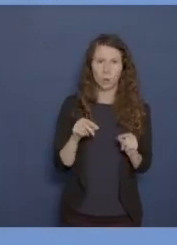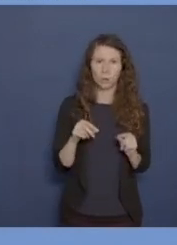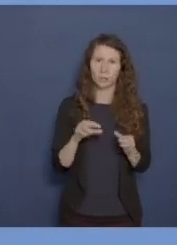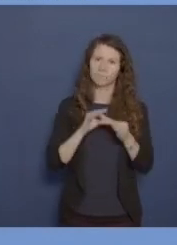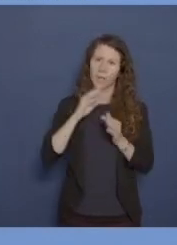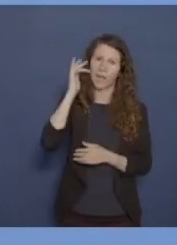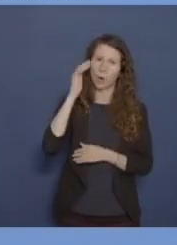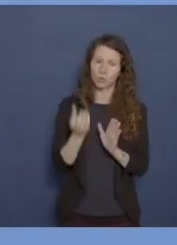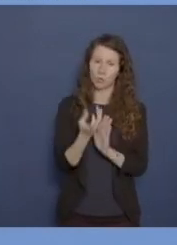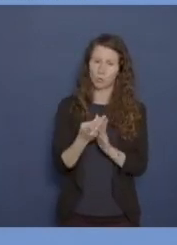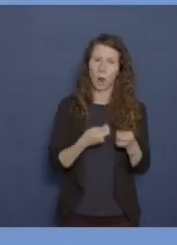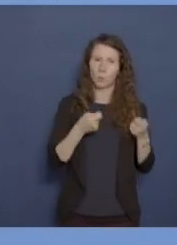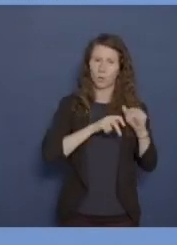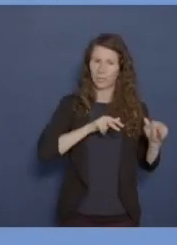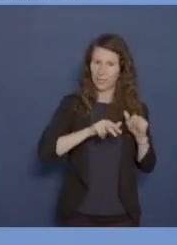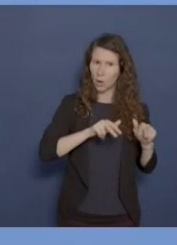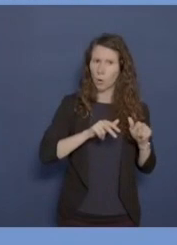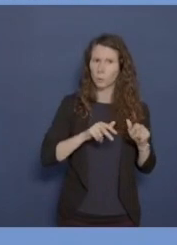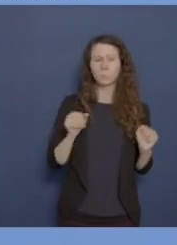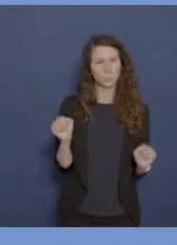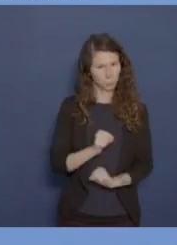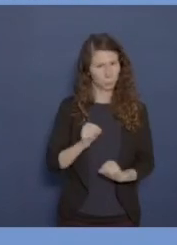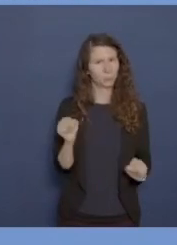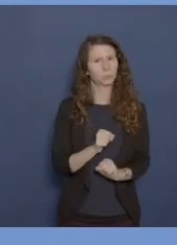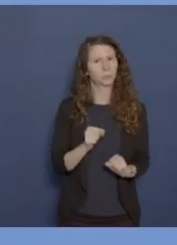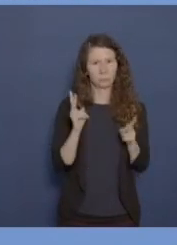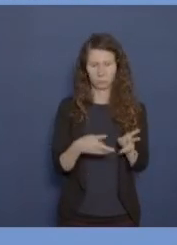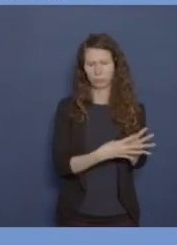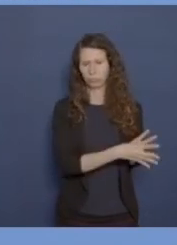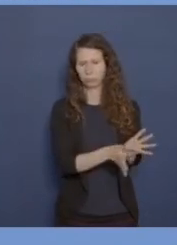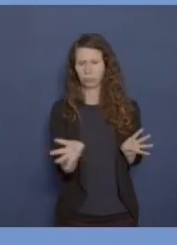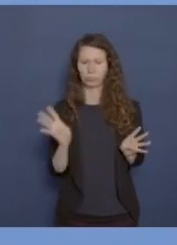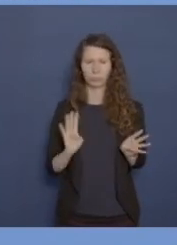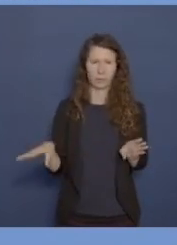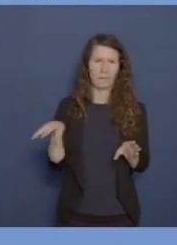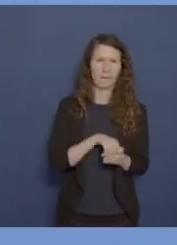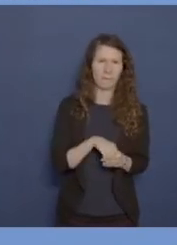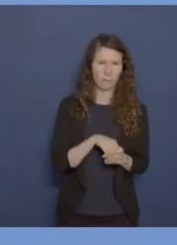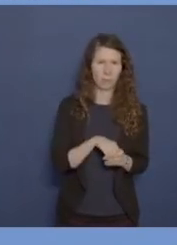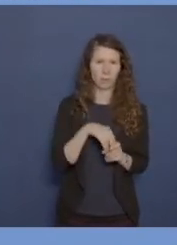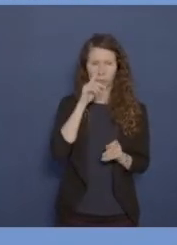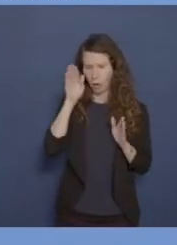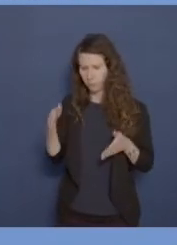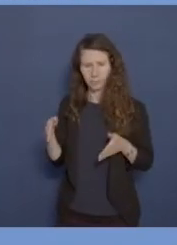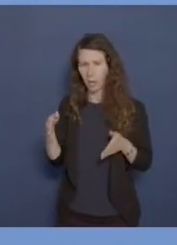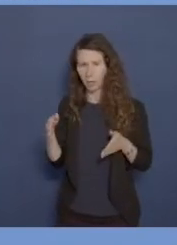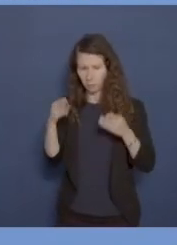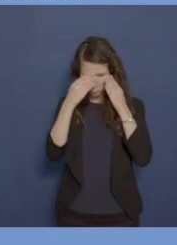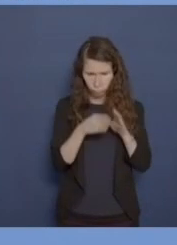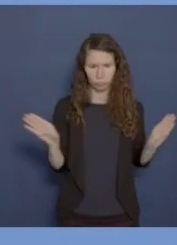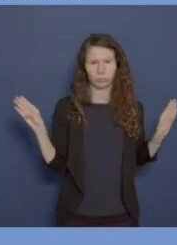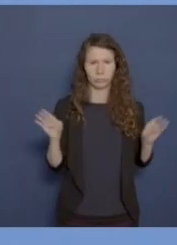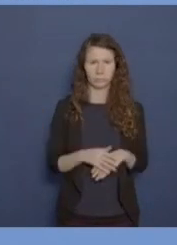der Erinnerungskultur der Bundesregierung einen sehr, sehr breiten Ansatz, der sich eben schon immer dagegen